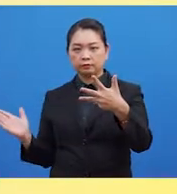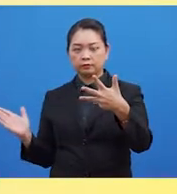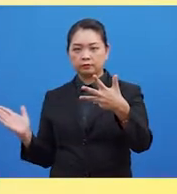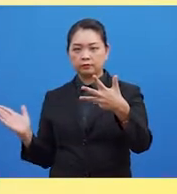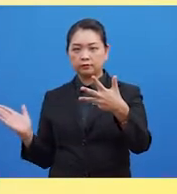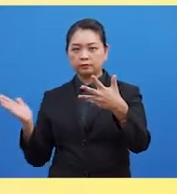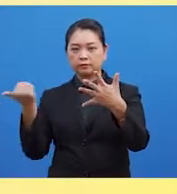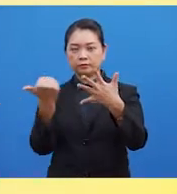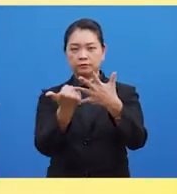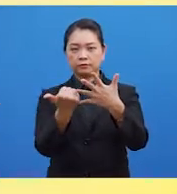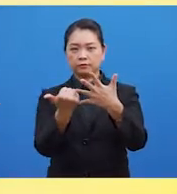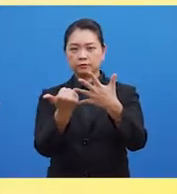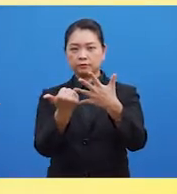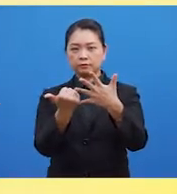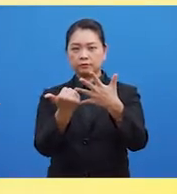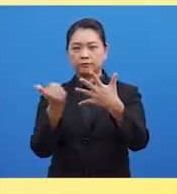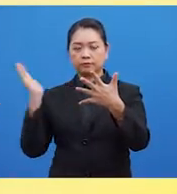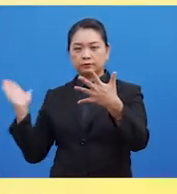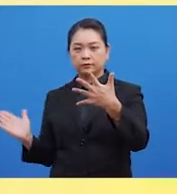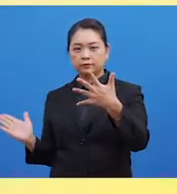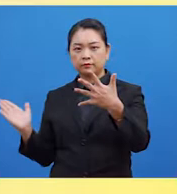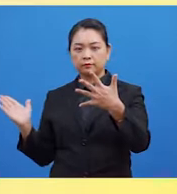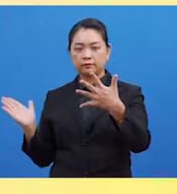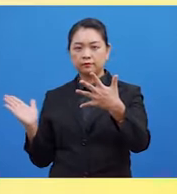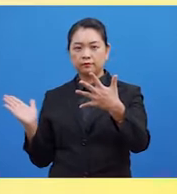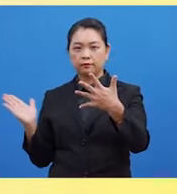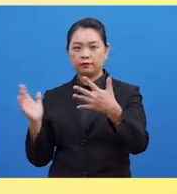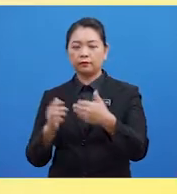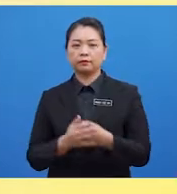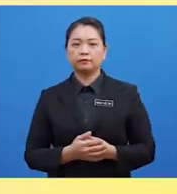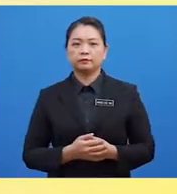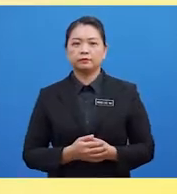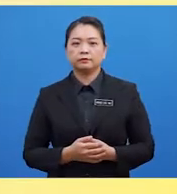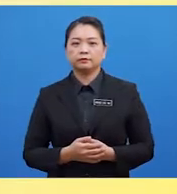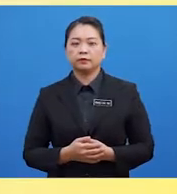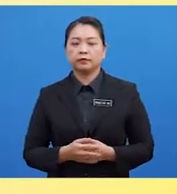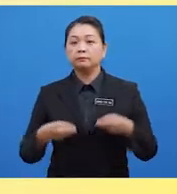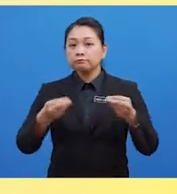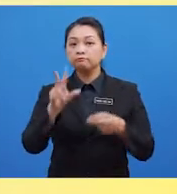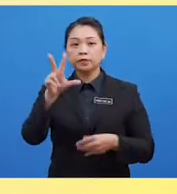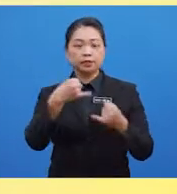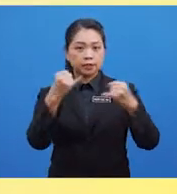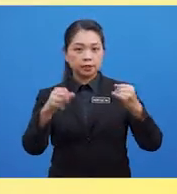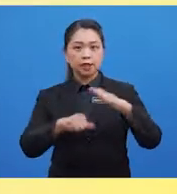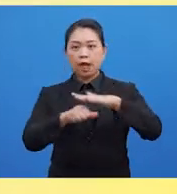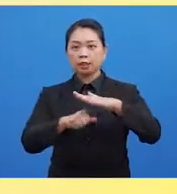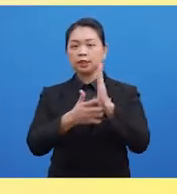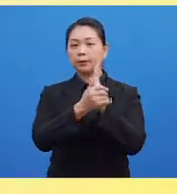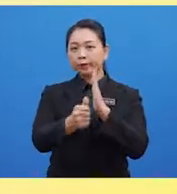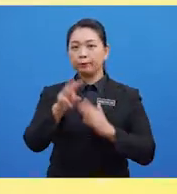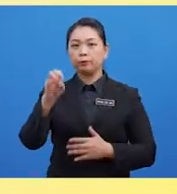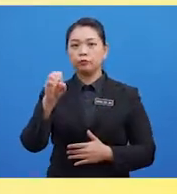Slesifik Fasa Kelima Fasa Recreasi Berikan Tiga Jenis Asas